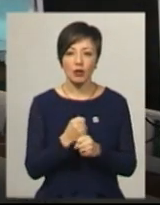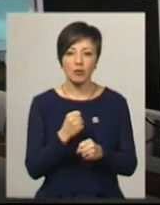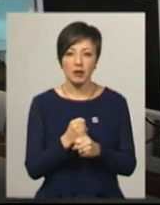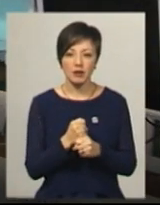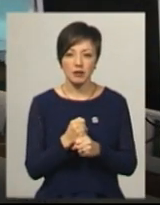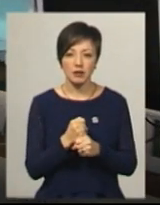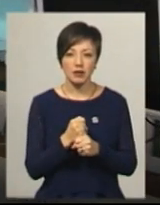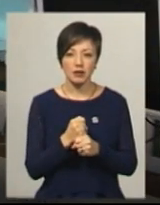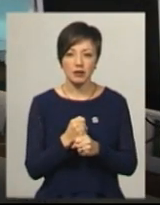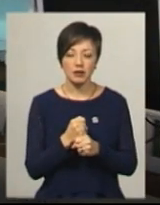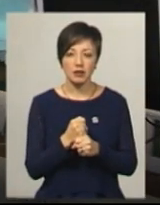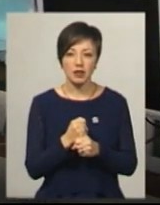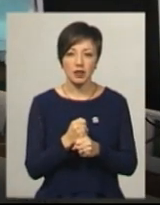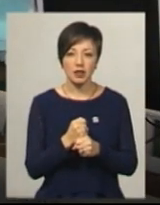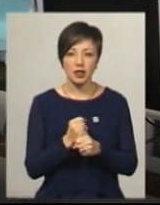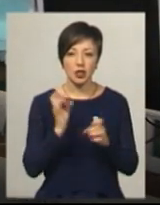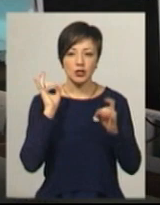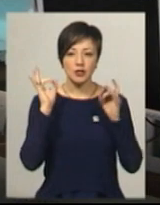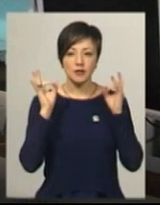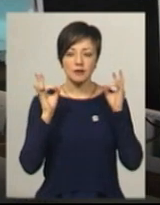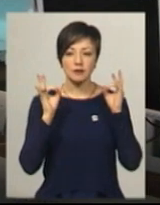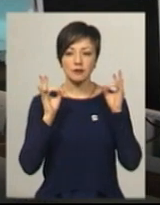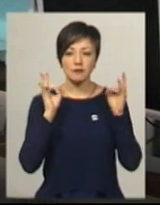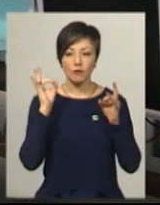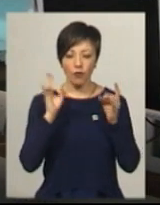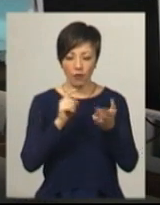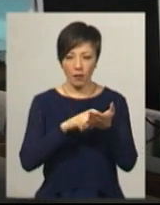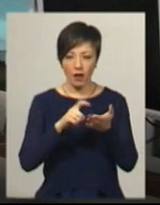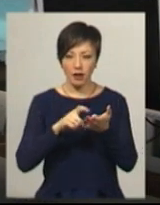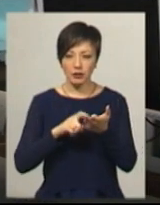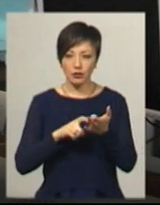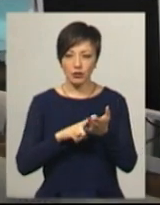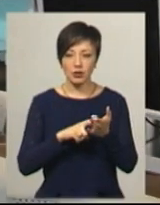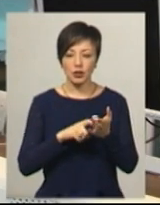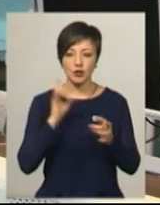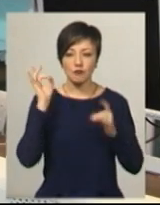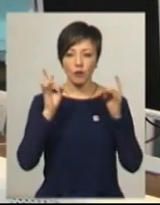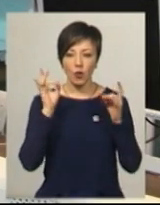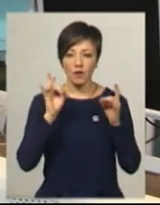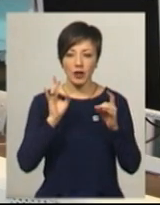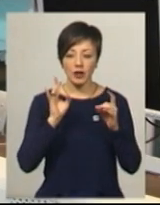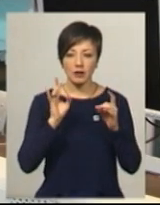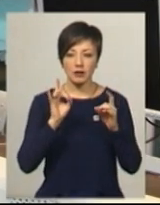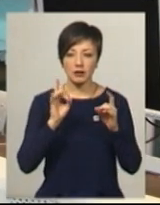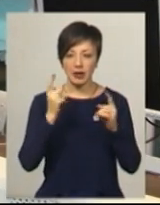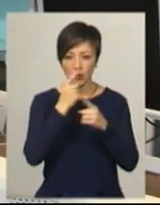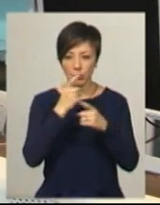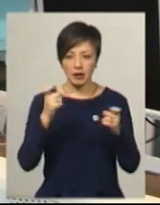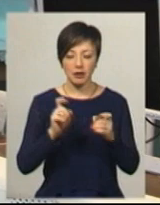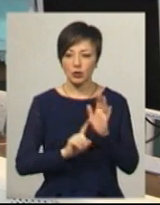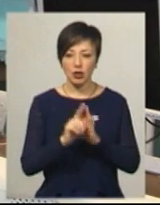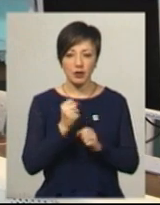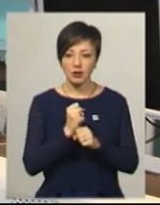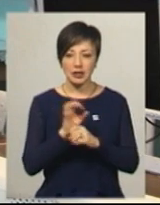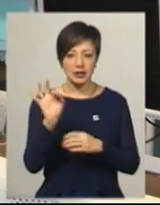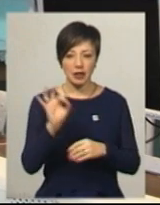плату на звукових імпульсів, заробила не з першого разу, але